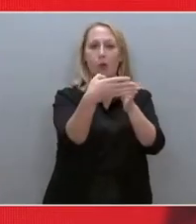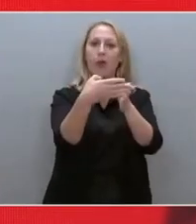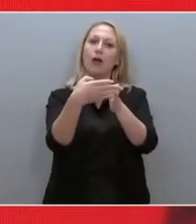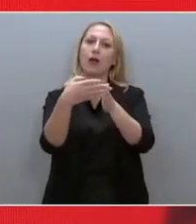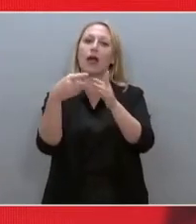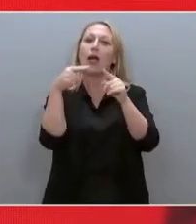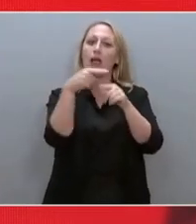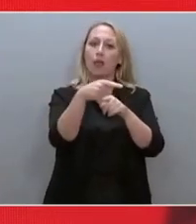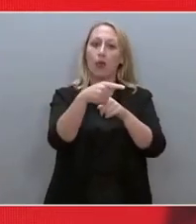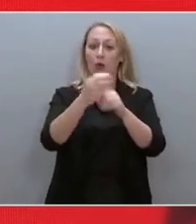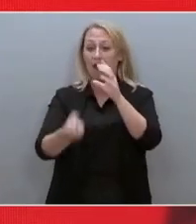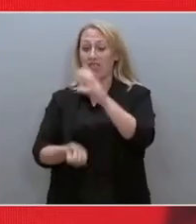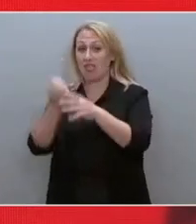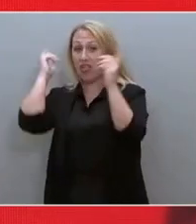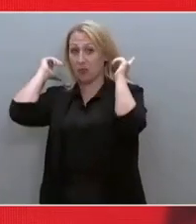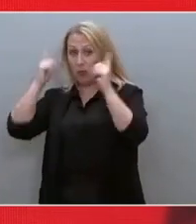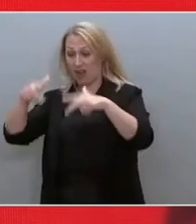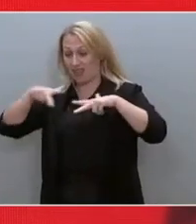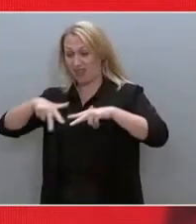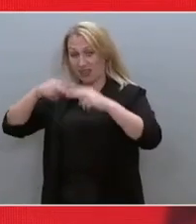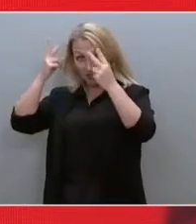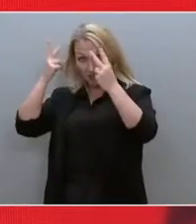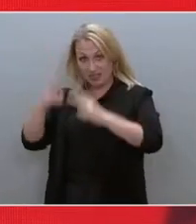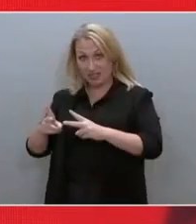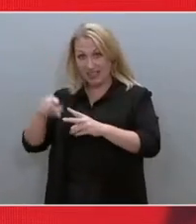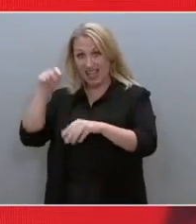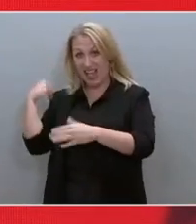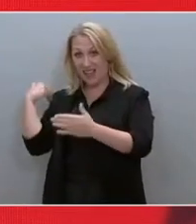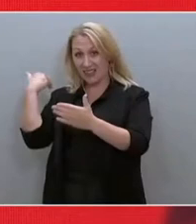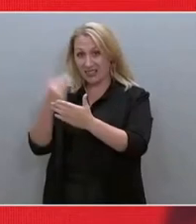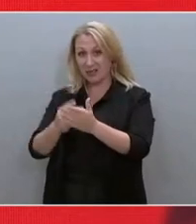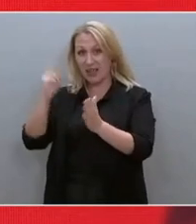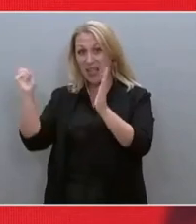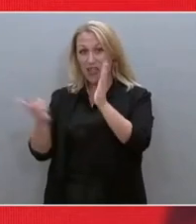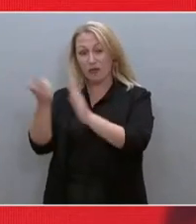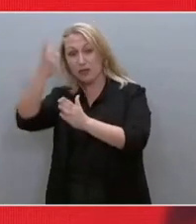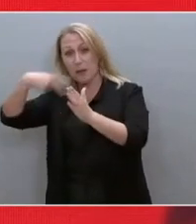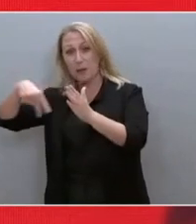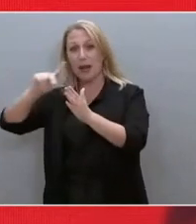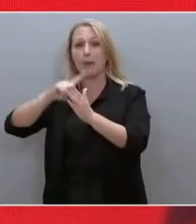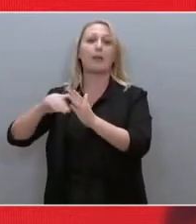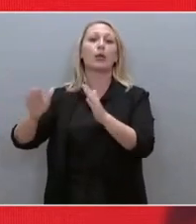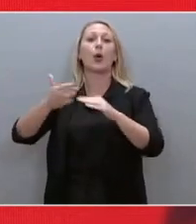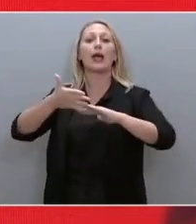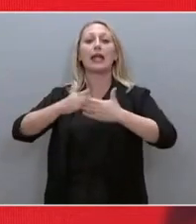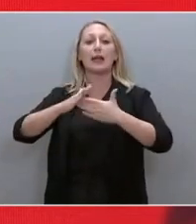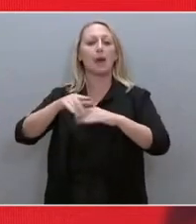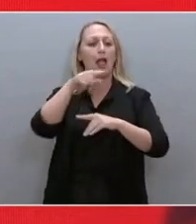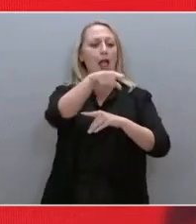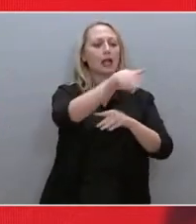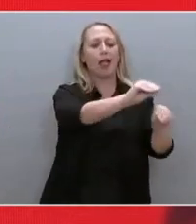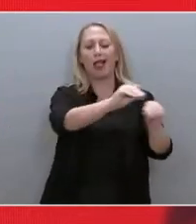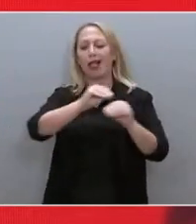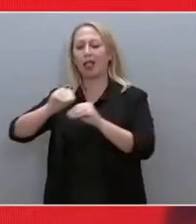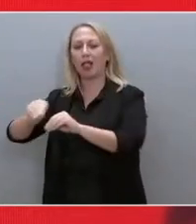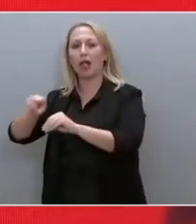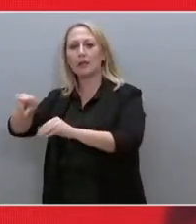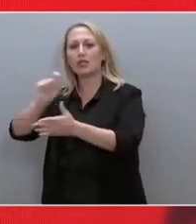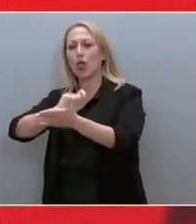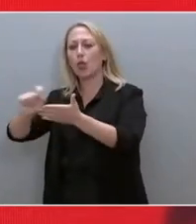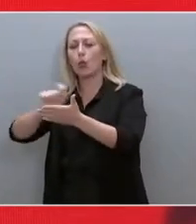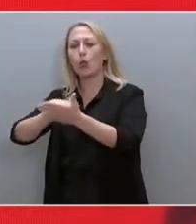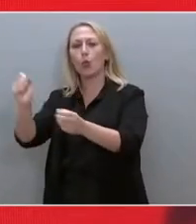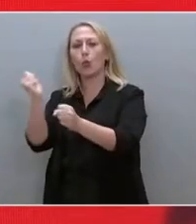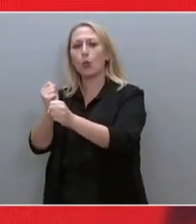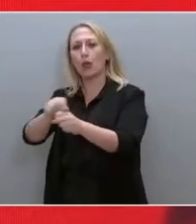Η κυβέρνηση της Νέας Δημοκρατίας αυτή τη στιγμή έχει διπλασιάσει τους μετακλητούς υπαλλήλους. Εμείς πρέπει να μειώσουμε τους μετακλητούς